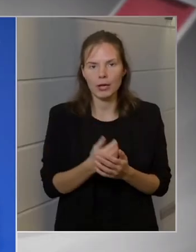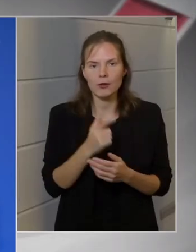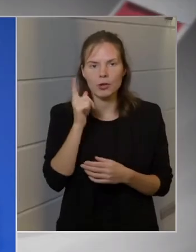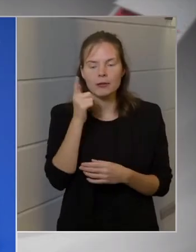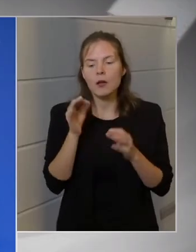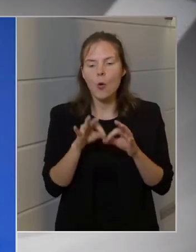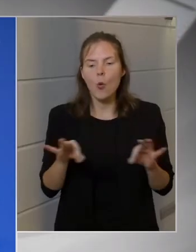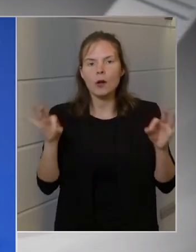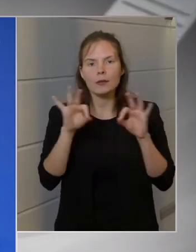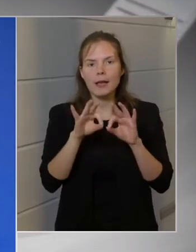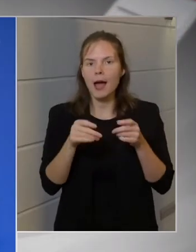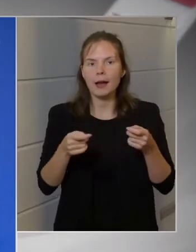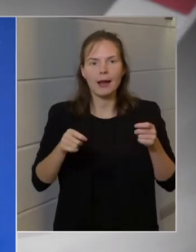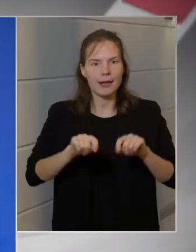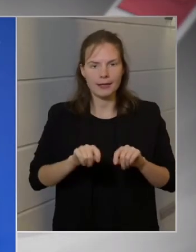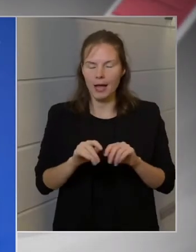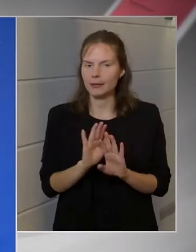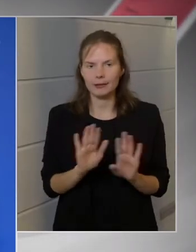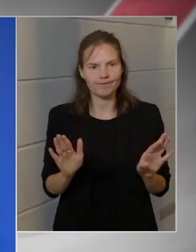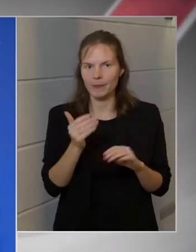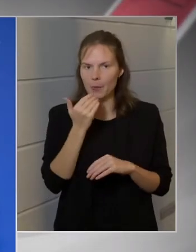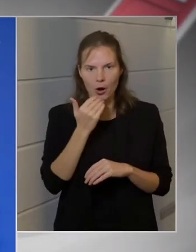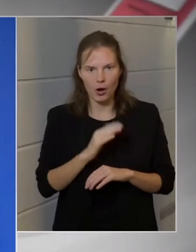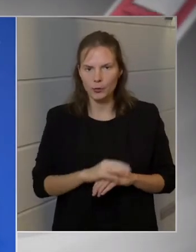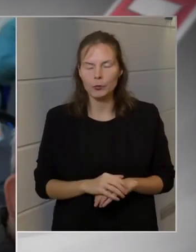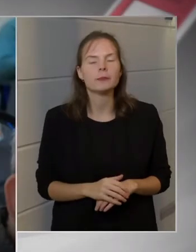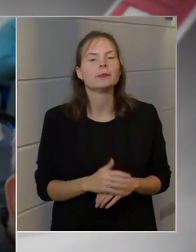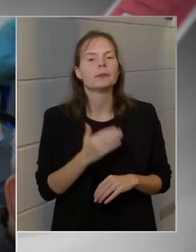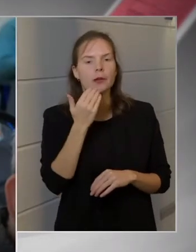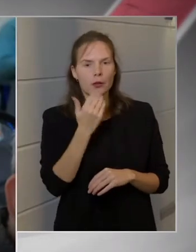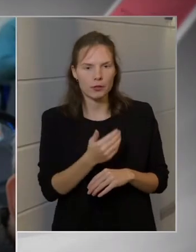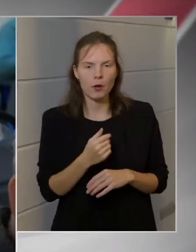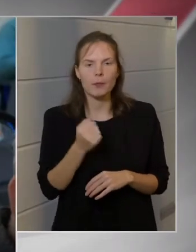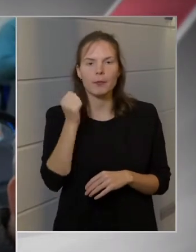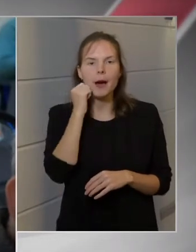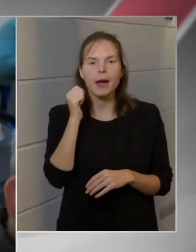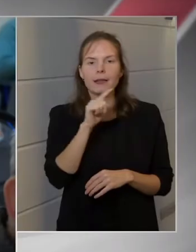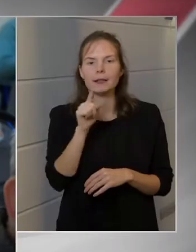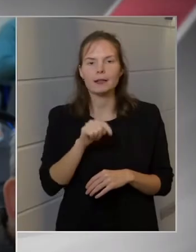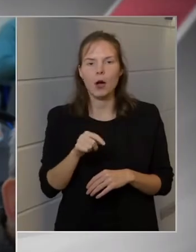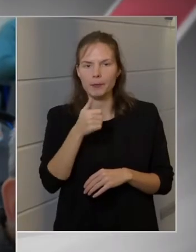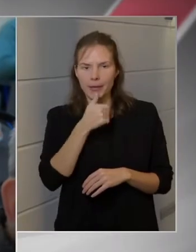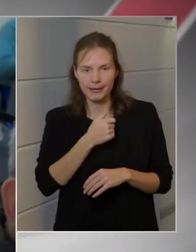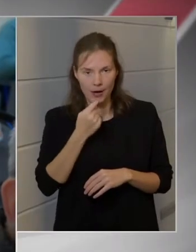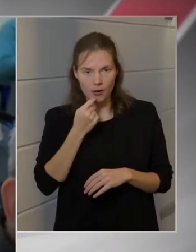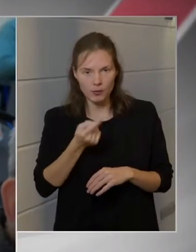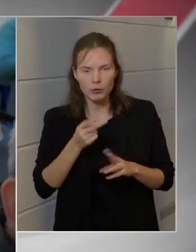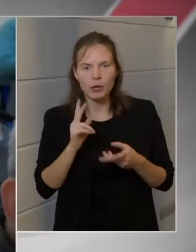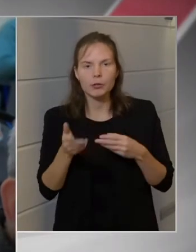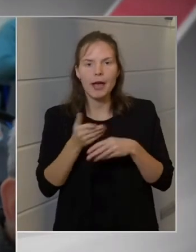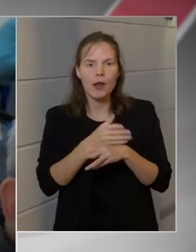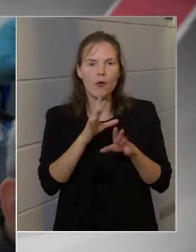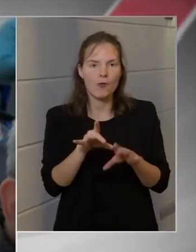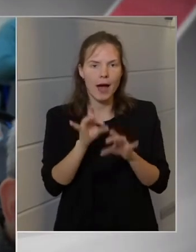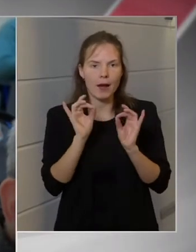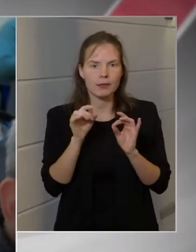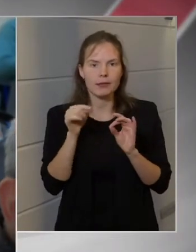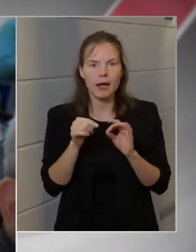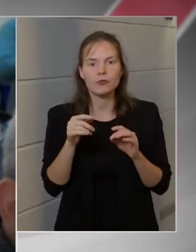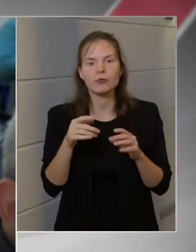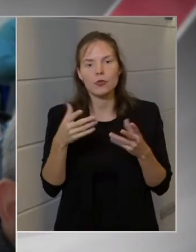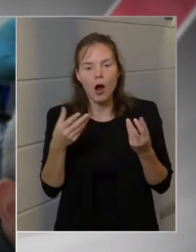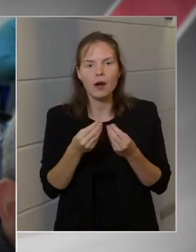lezárni semmilyen körülmények között nem akarjuk. Köszönöm. Márki Zaj Péter azt mondta, az előválasztáson ellenzéket is